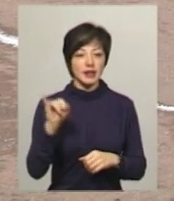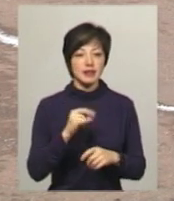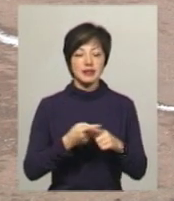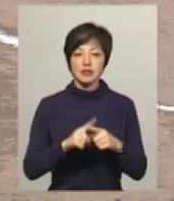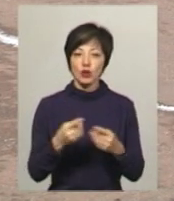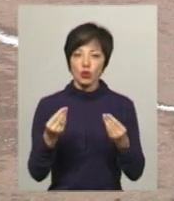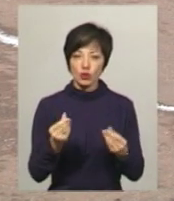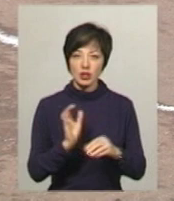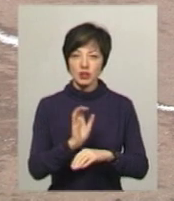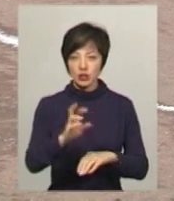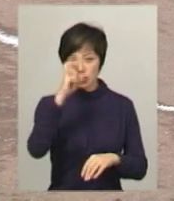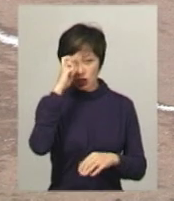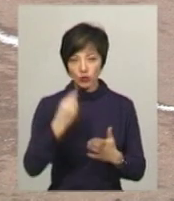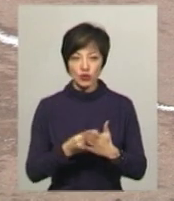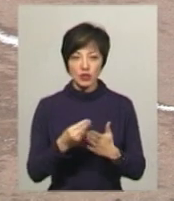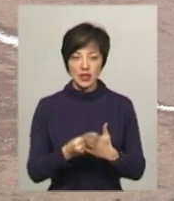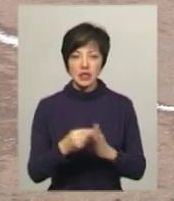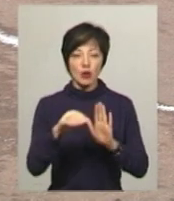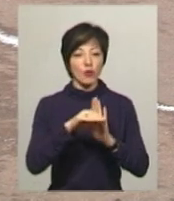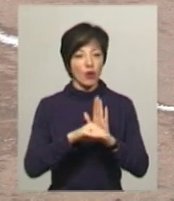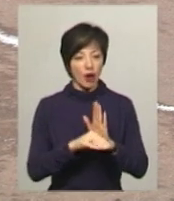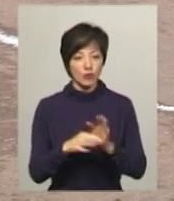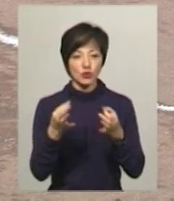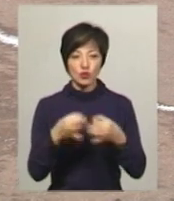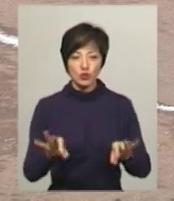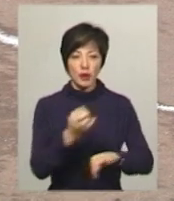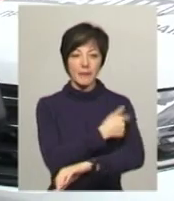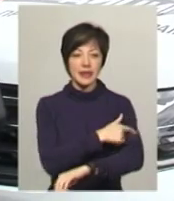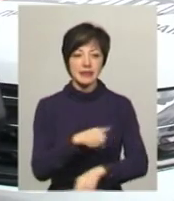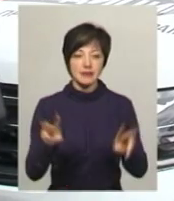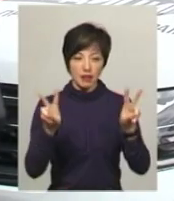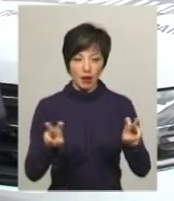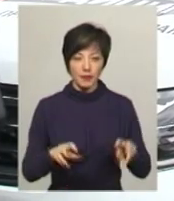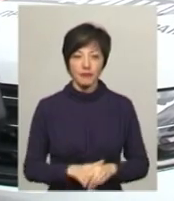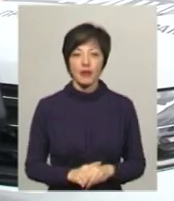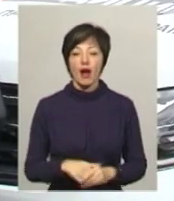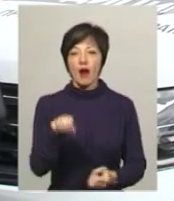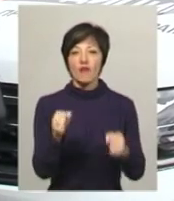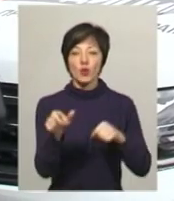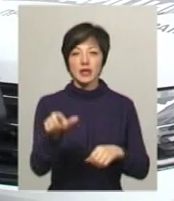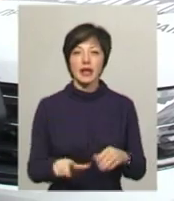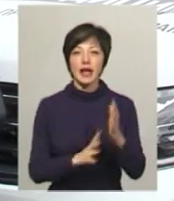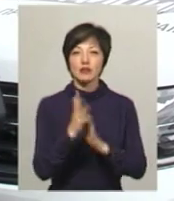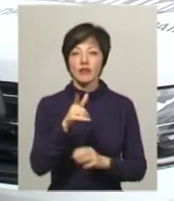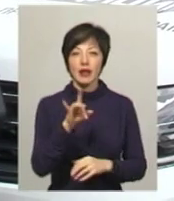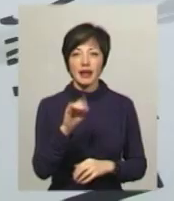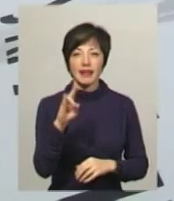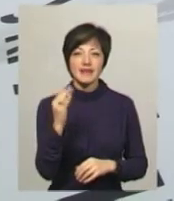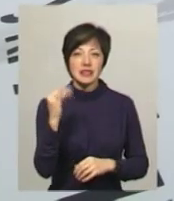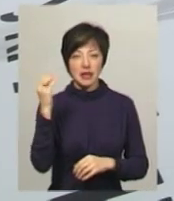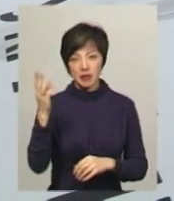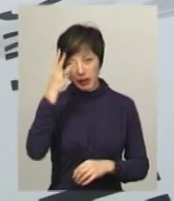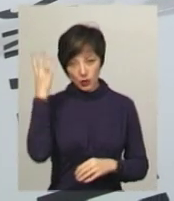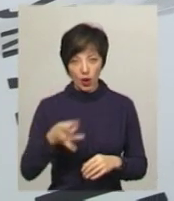ці гроші надійшли з державного бюджету за програмою «Доступна медицина». Водій Віталій Марчук з лісових гранівців Хмельницького району